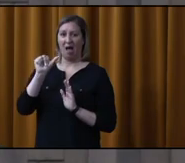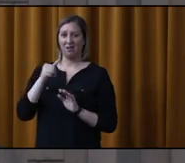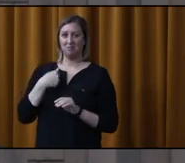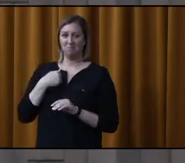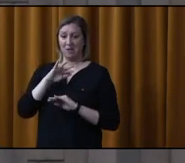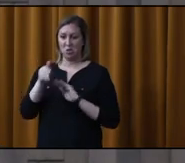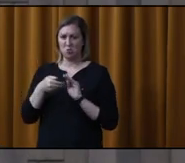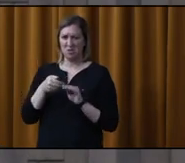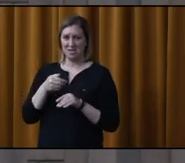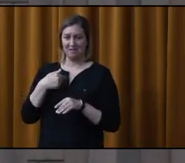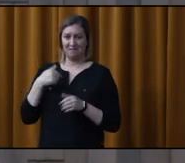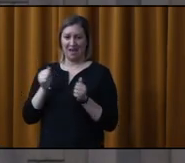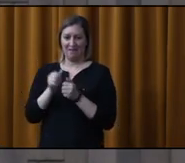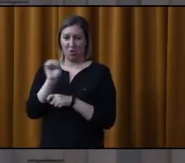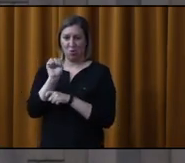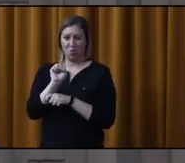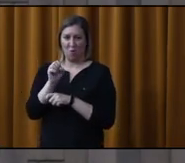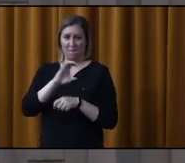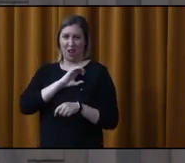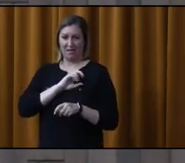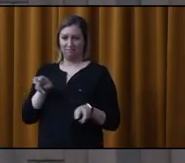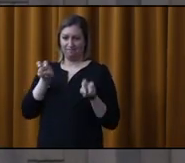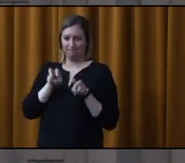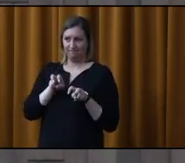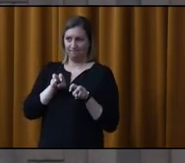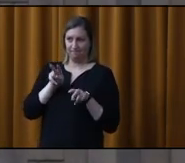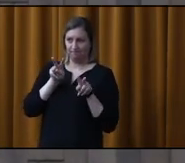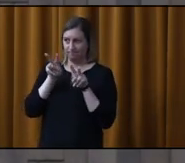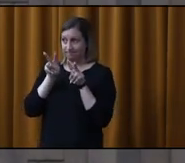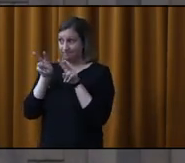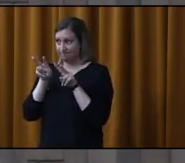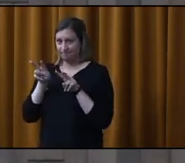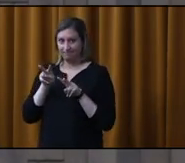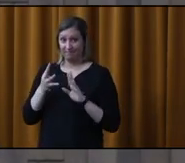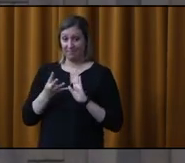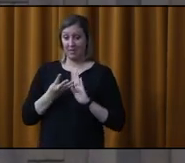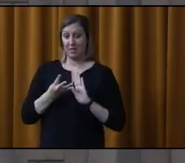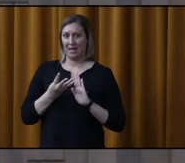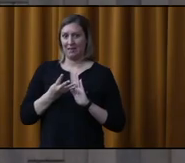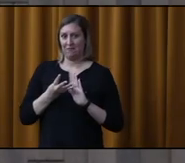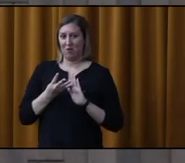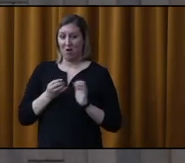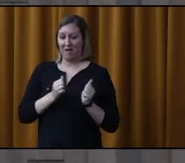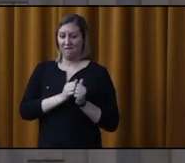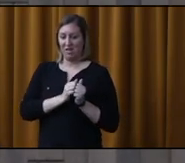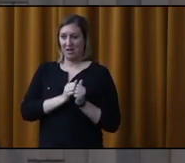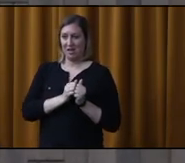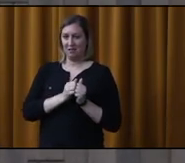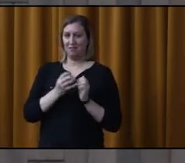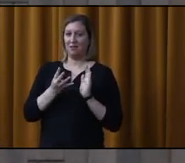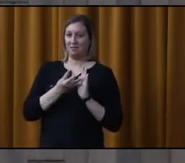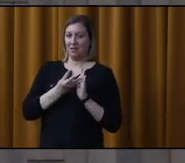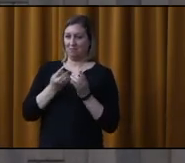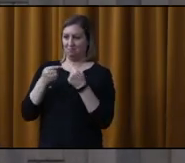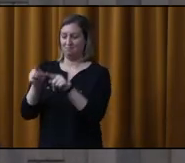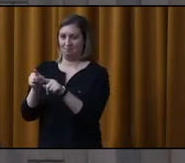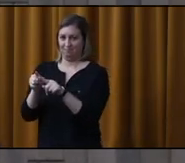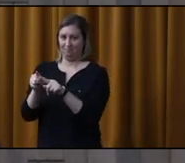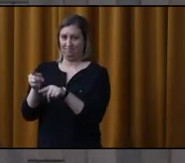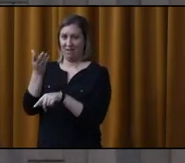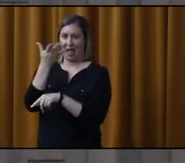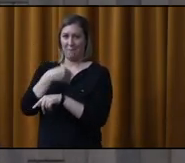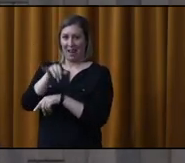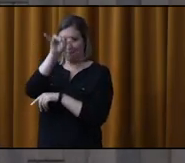dans un char de police pendant huit heures, puis je les accompagnais. Et les quatre fois que j'ai fait mes cobras, les quatre fois, j'ai été à la Belle-et-le-Boeuf.